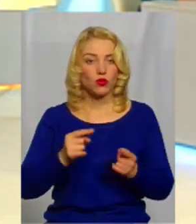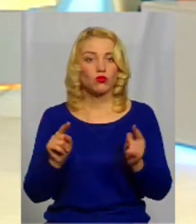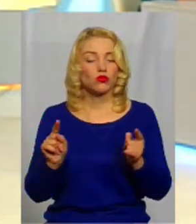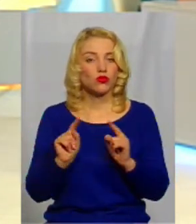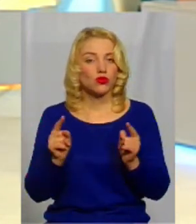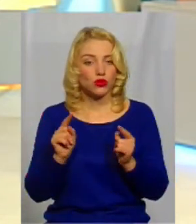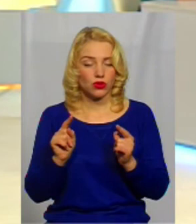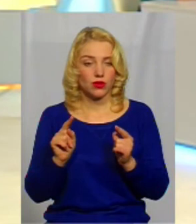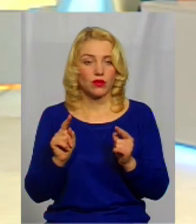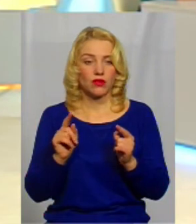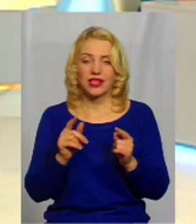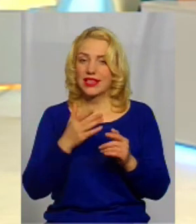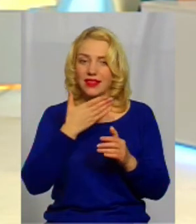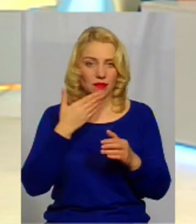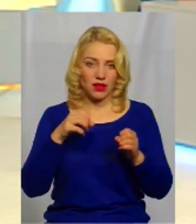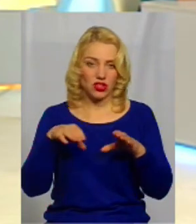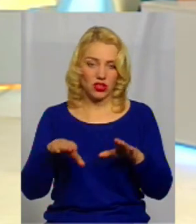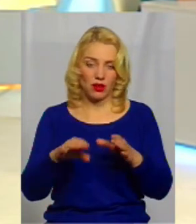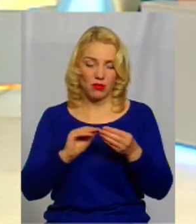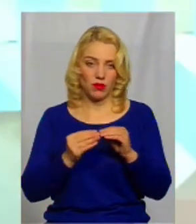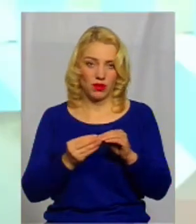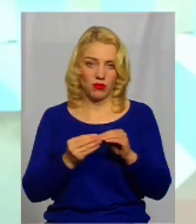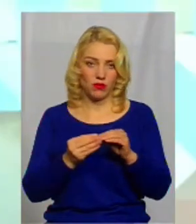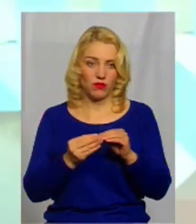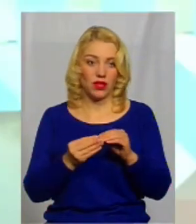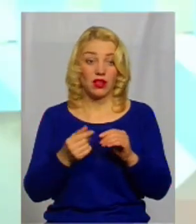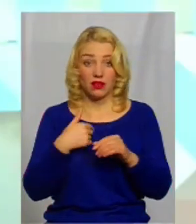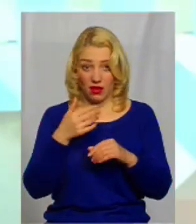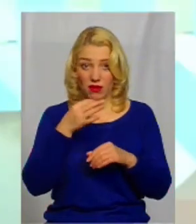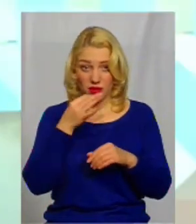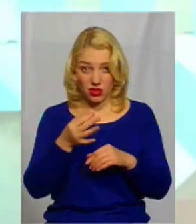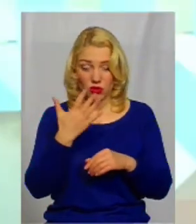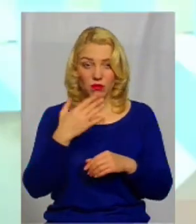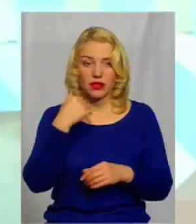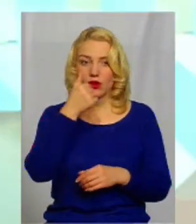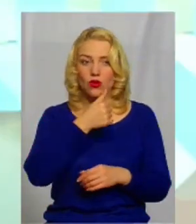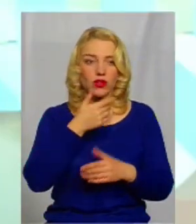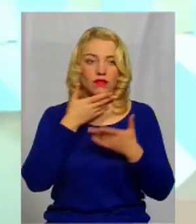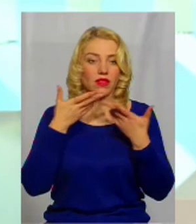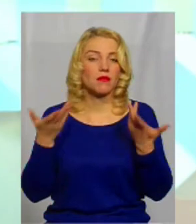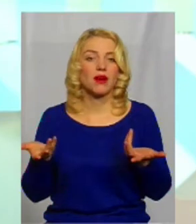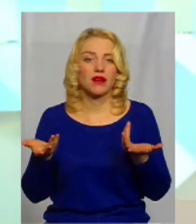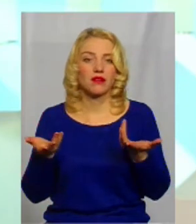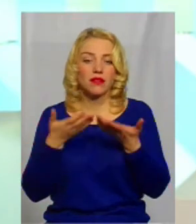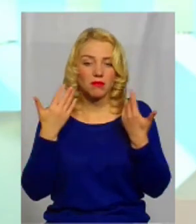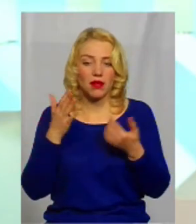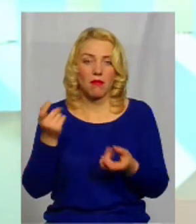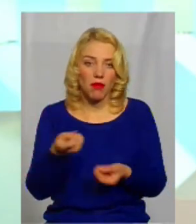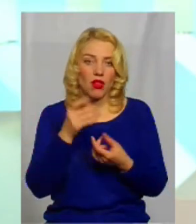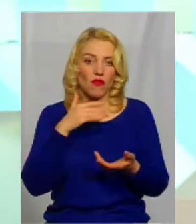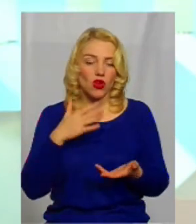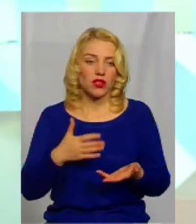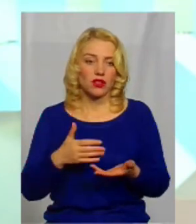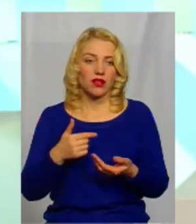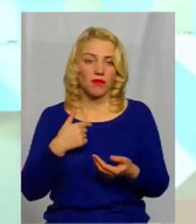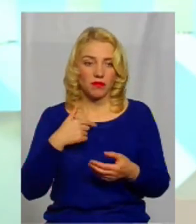не вирішає проблеми. Ну, я вам кажу, що 5 років нема, ну, мало водя. Ми розраховуємо